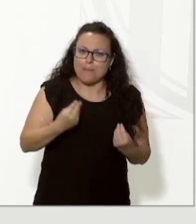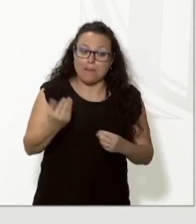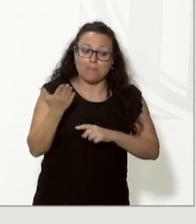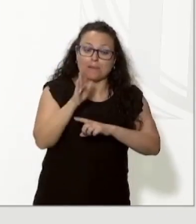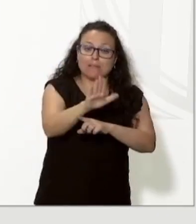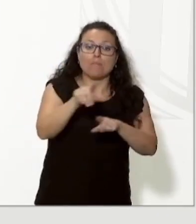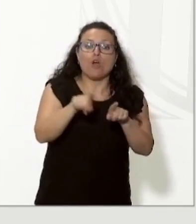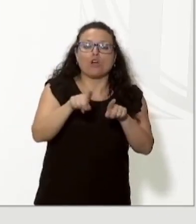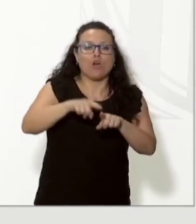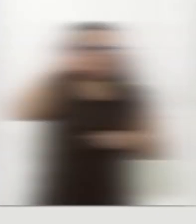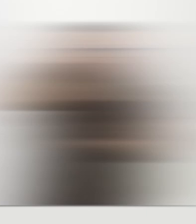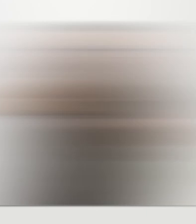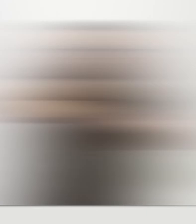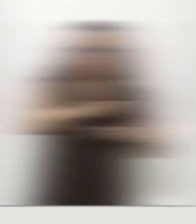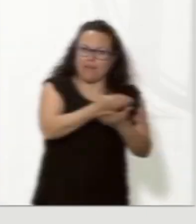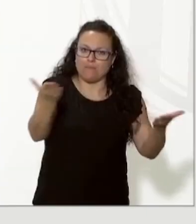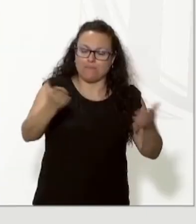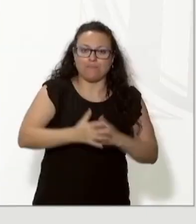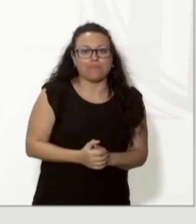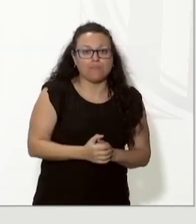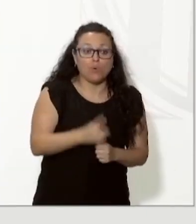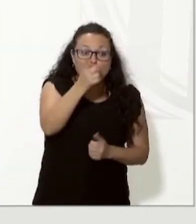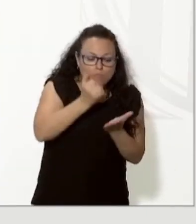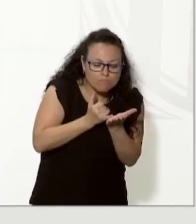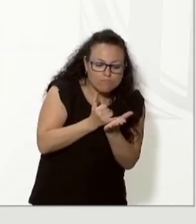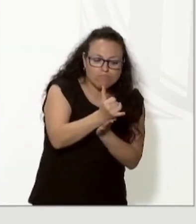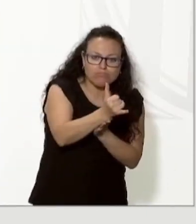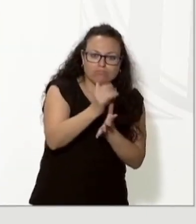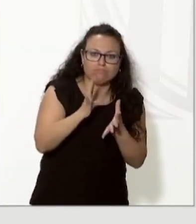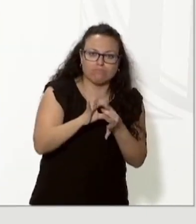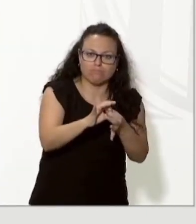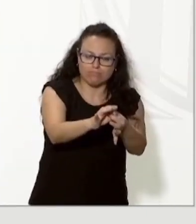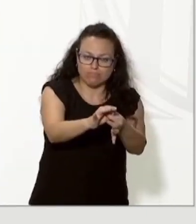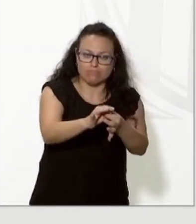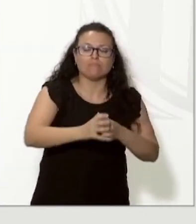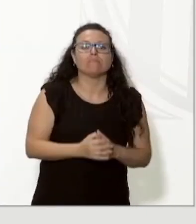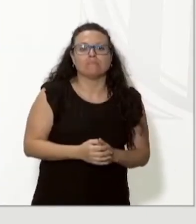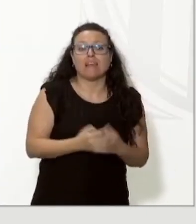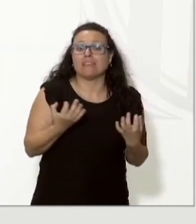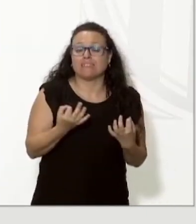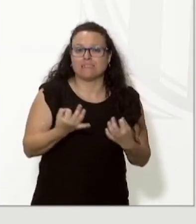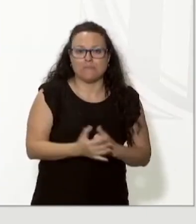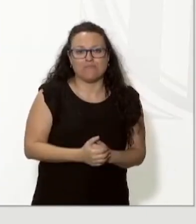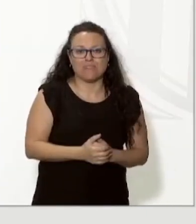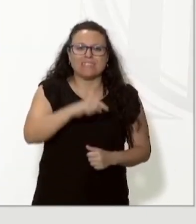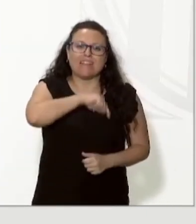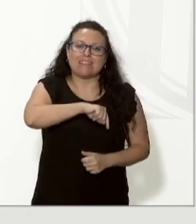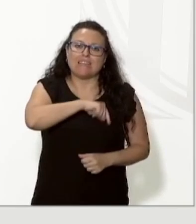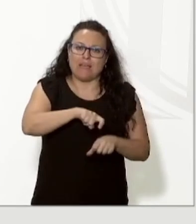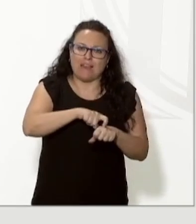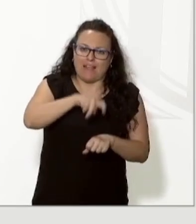com una diada per a tothom. El fil conductor dels actes de la Diada Nacional de Catalunya, per tant, són el sentiment